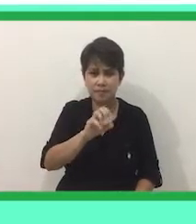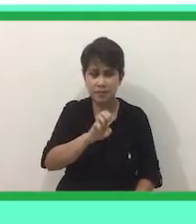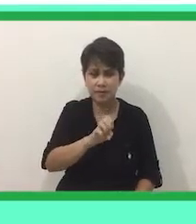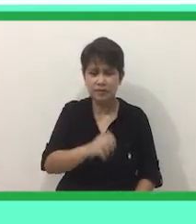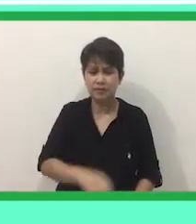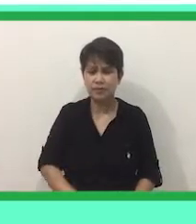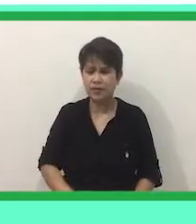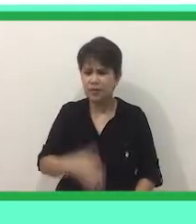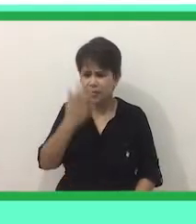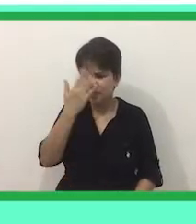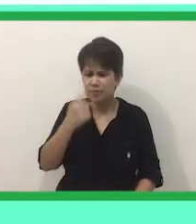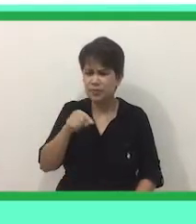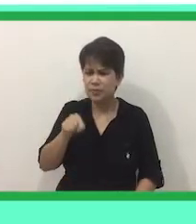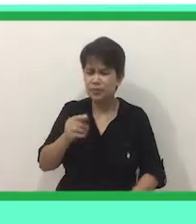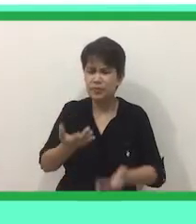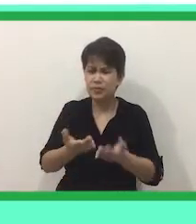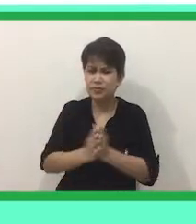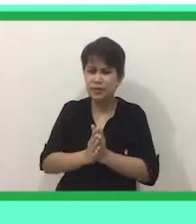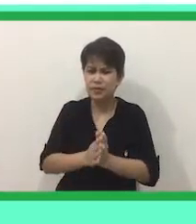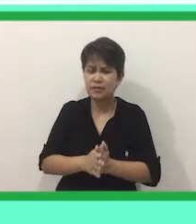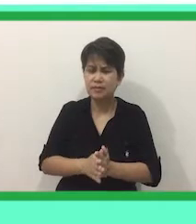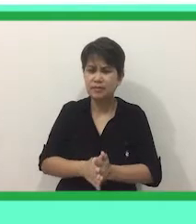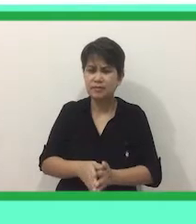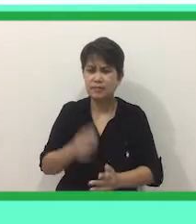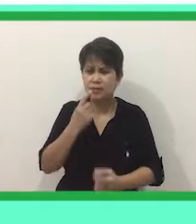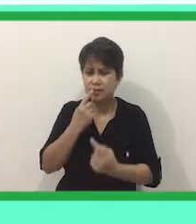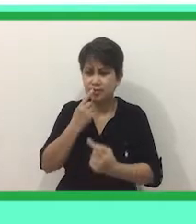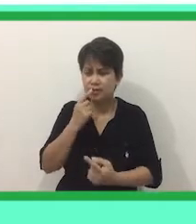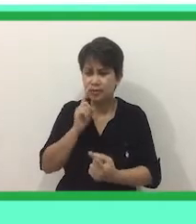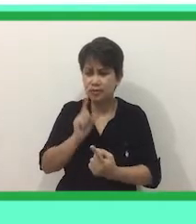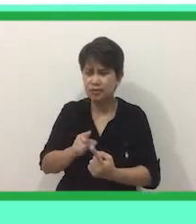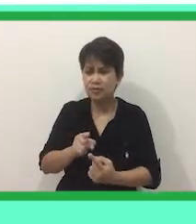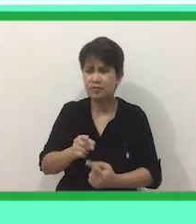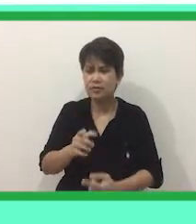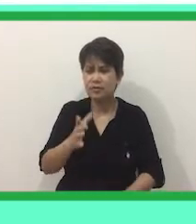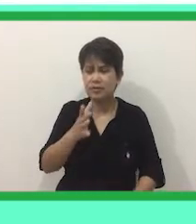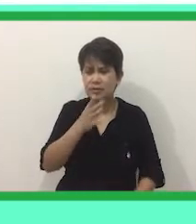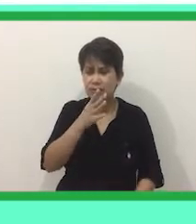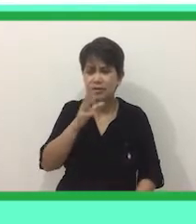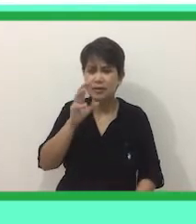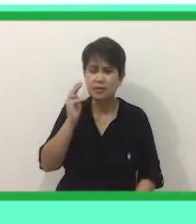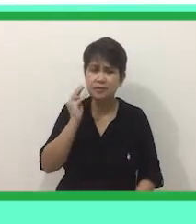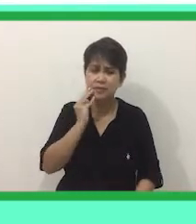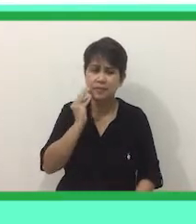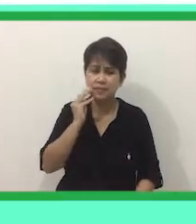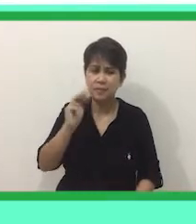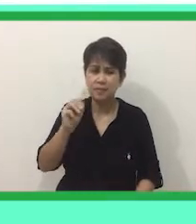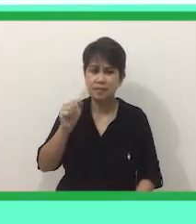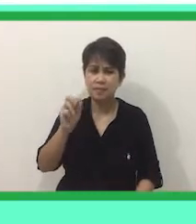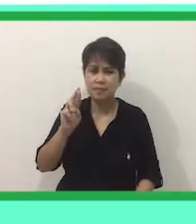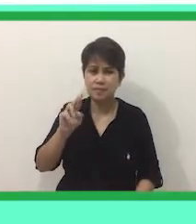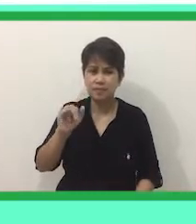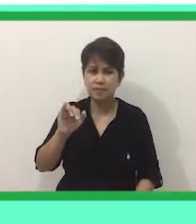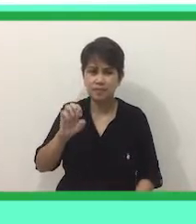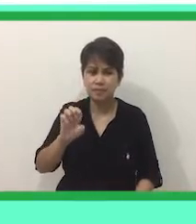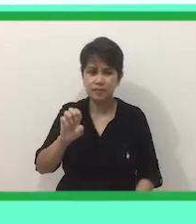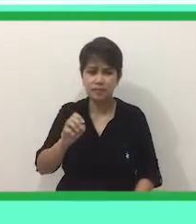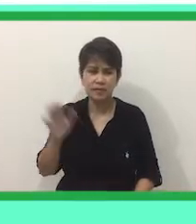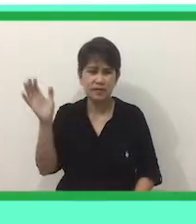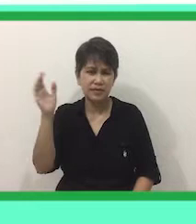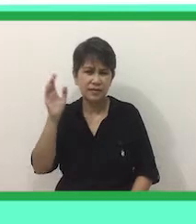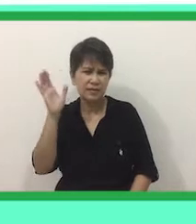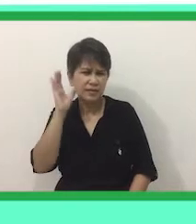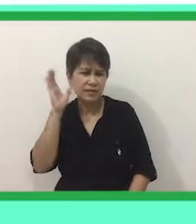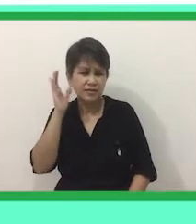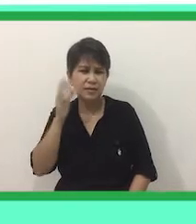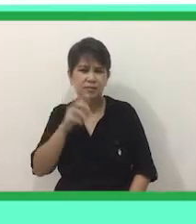Bakit mo naman Natanong anak Sagot ni Aling Marie Habang naghahanda Ng almusal Narinig ko